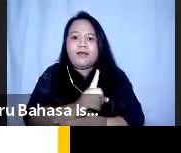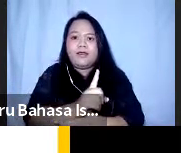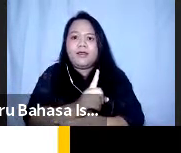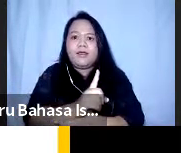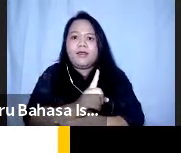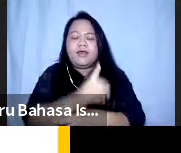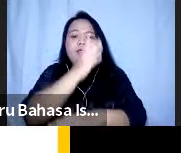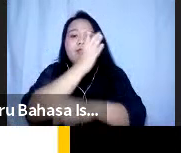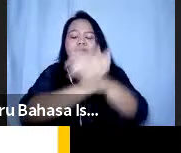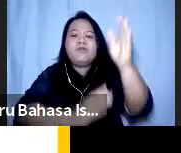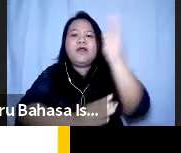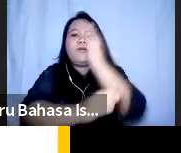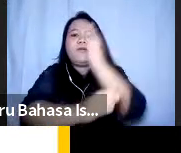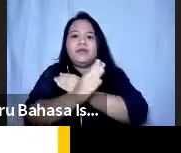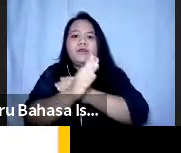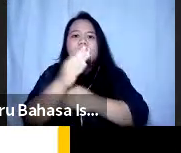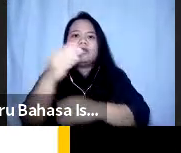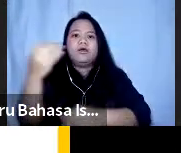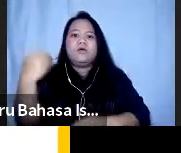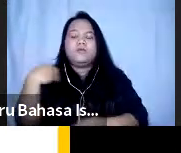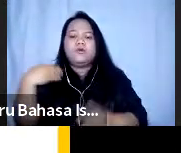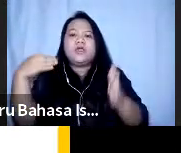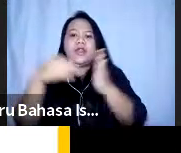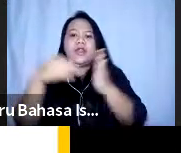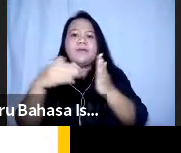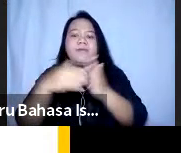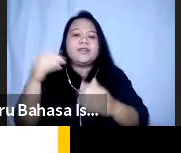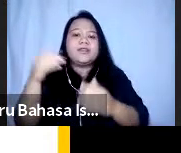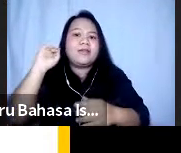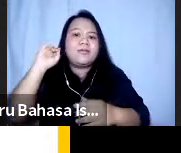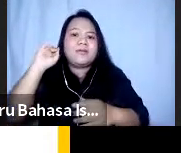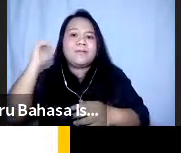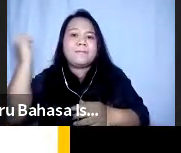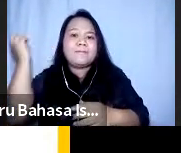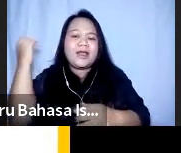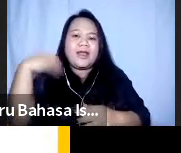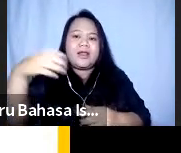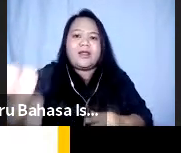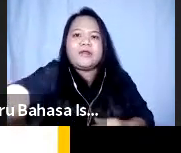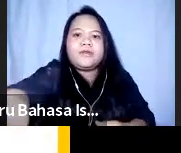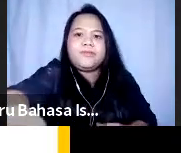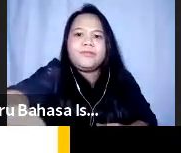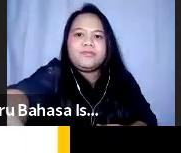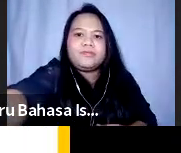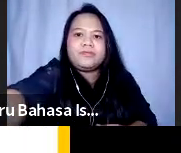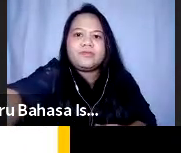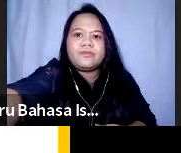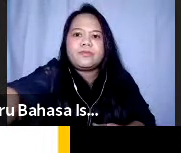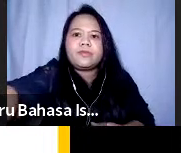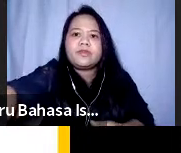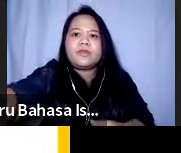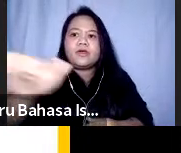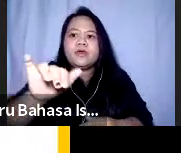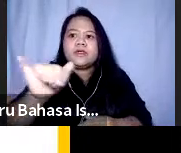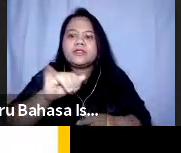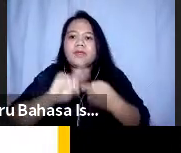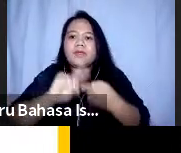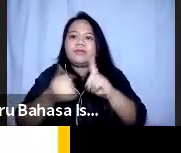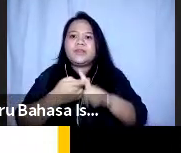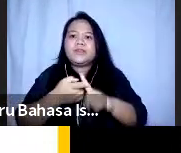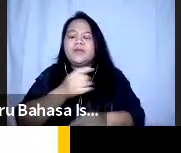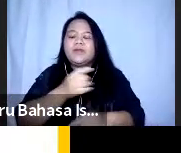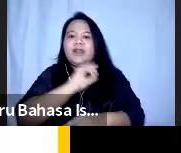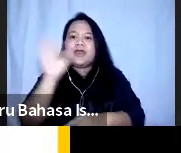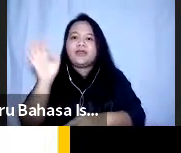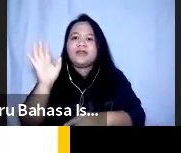difabel yang punya hambatan pendengaran yang kemudian bersama dengan teman-teman lainnya nah ini